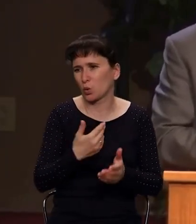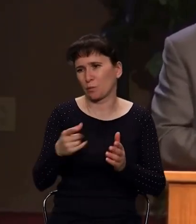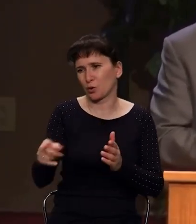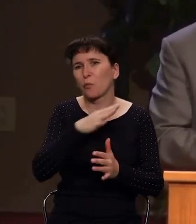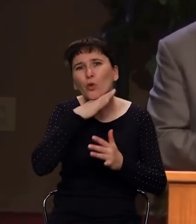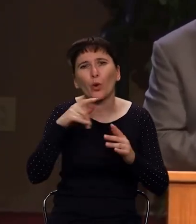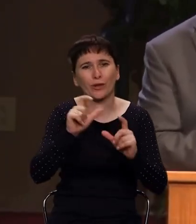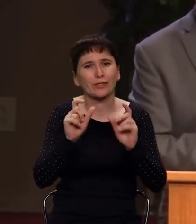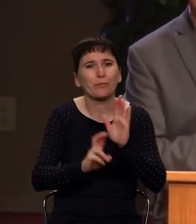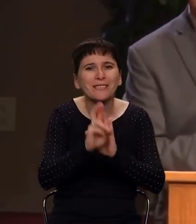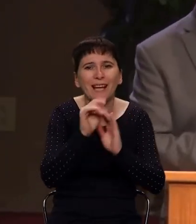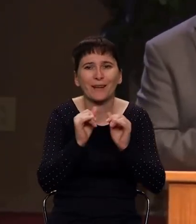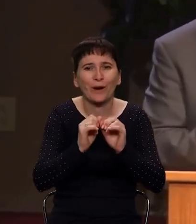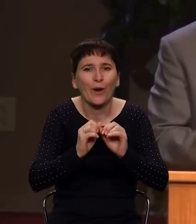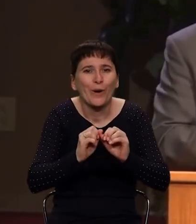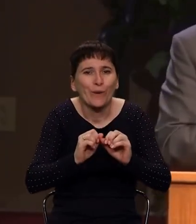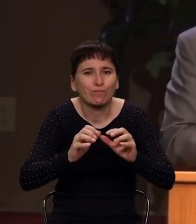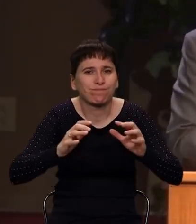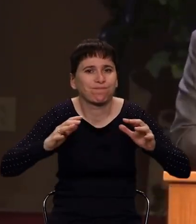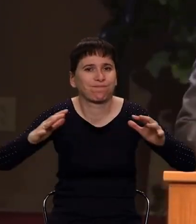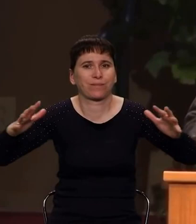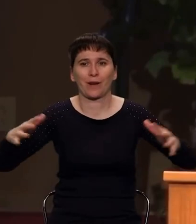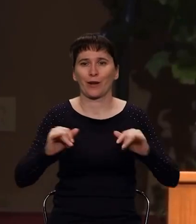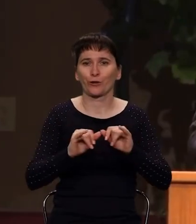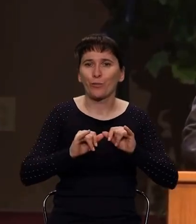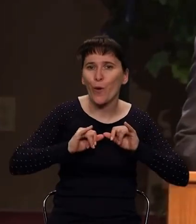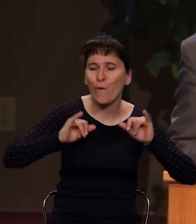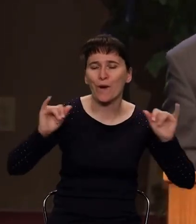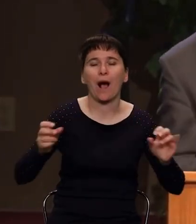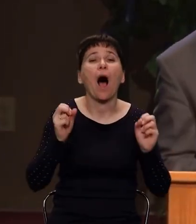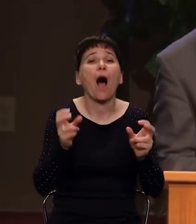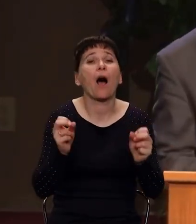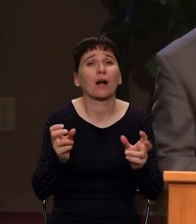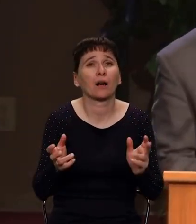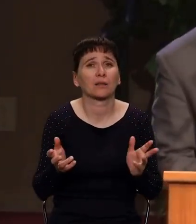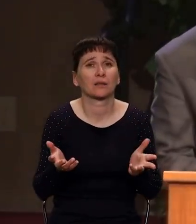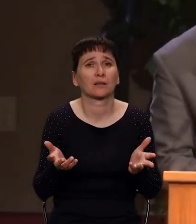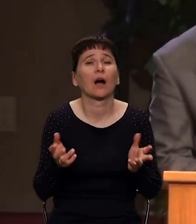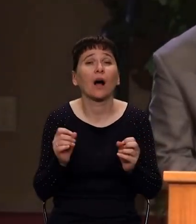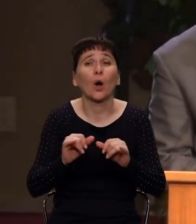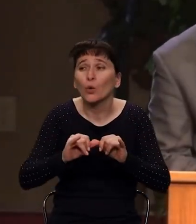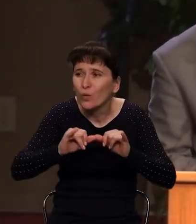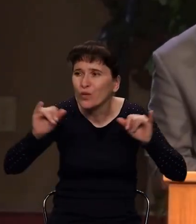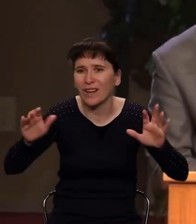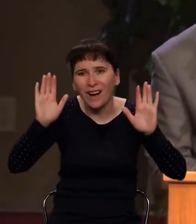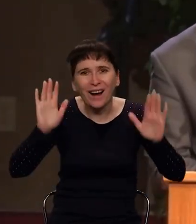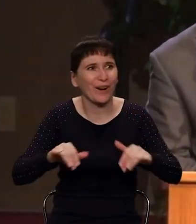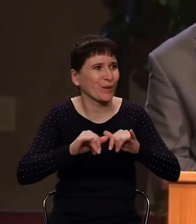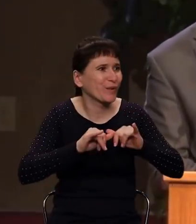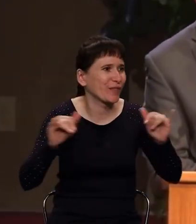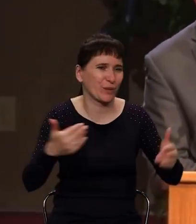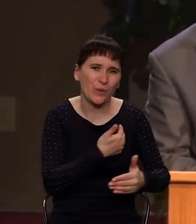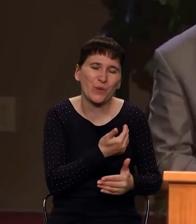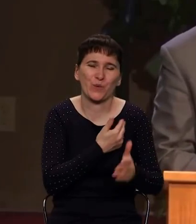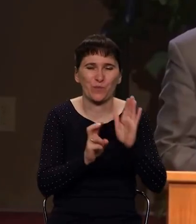много членов церкви. А как это сделать? А как это сделать? Очень простой рецепт. Очень простой рецепт.